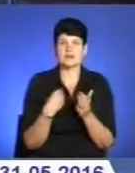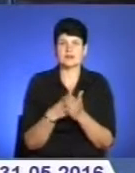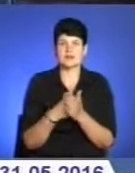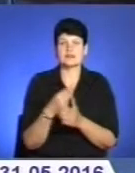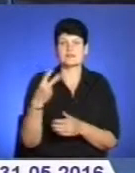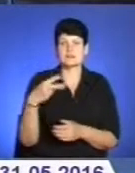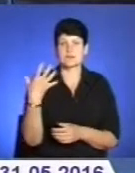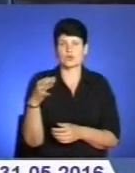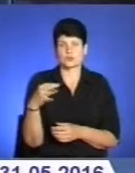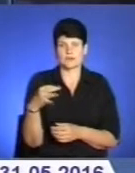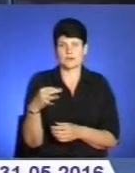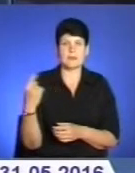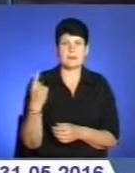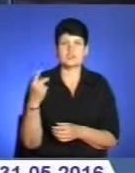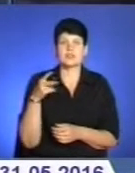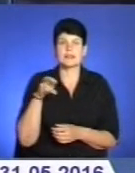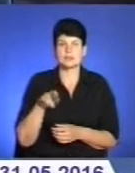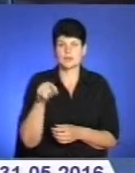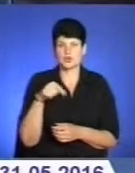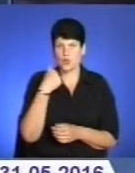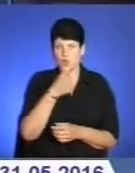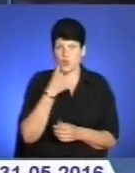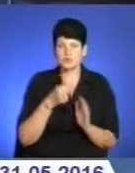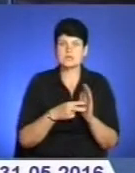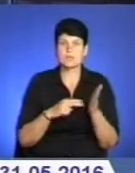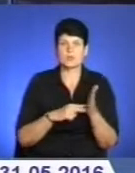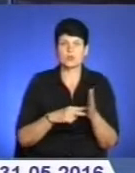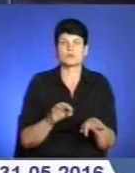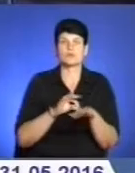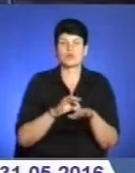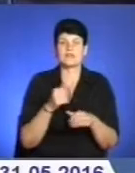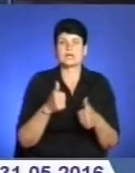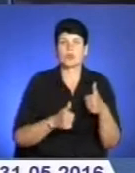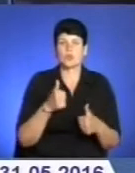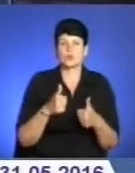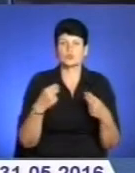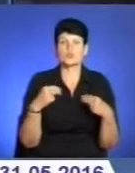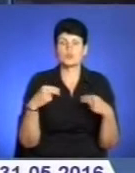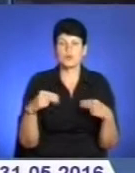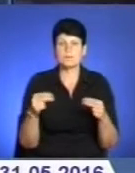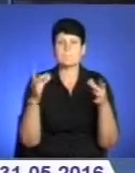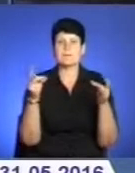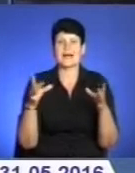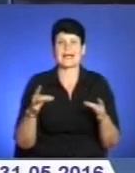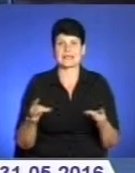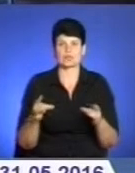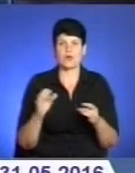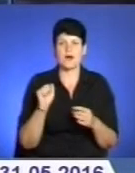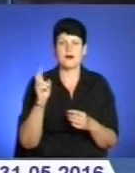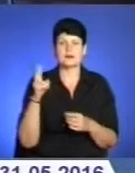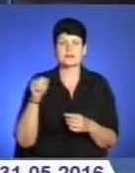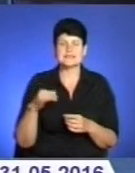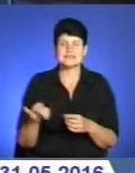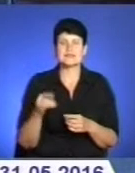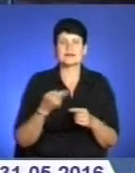25 копійок. На 1 липня цього року заплановано проведення конкурсу з продажу пакету акцій. Це 96